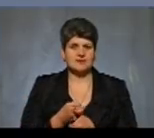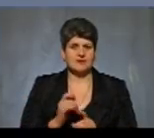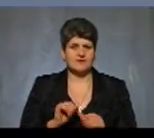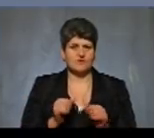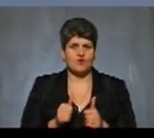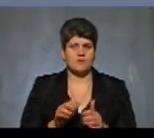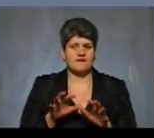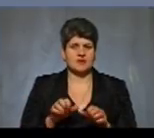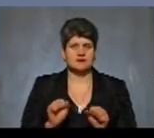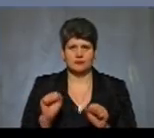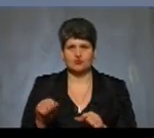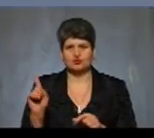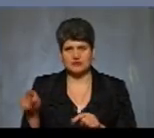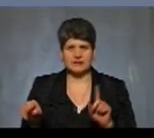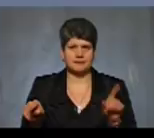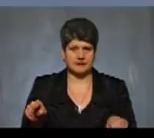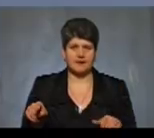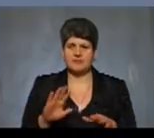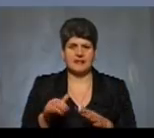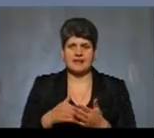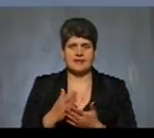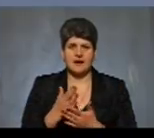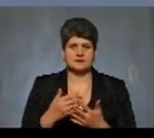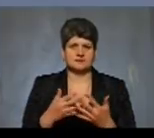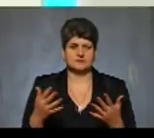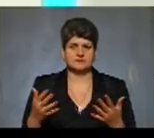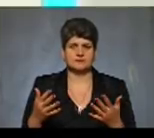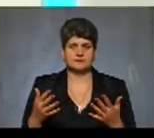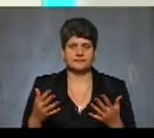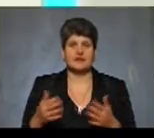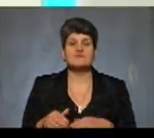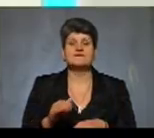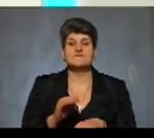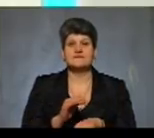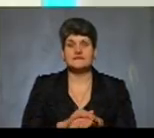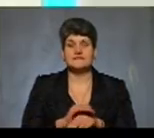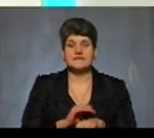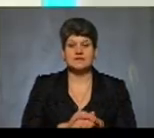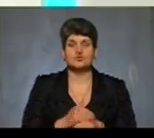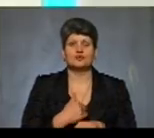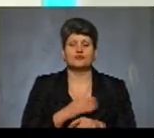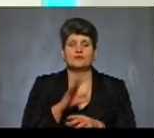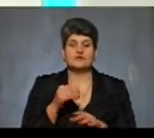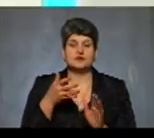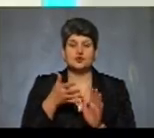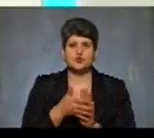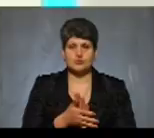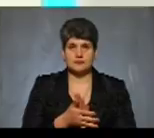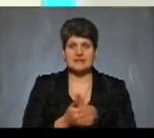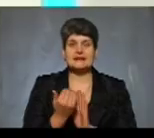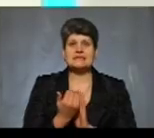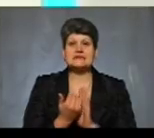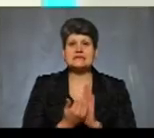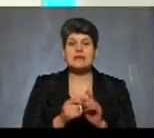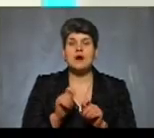Можна і там натрапити на неякісний товар, і в комунальність, і в приватність? Фактично, я хочу, щоб всі зрозуміли. Система